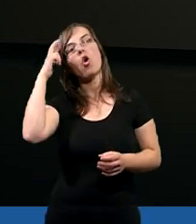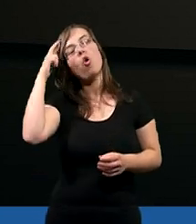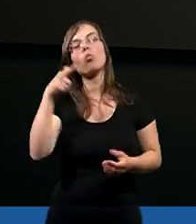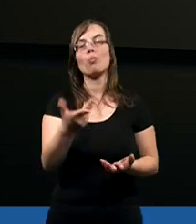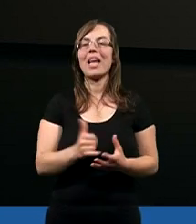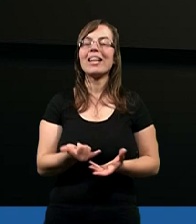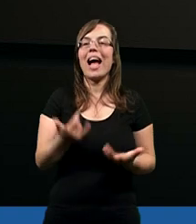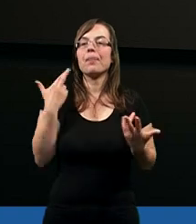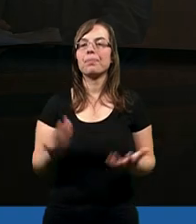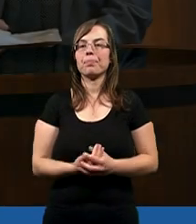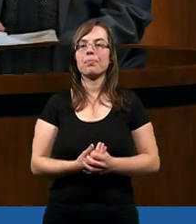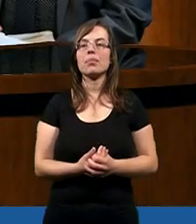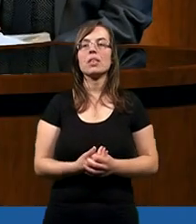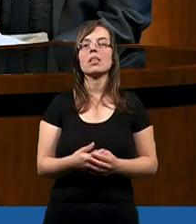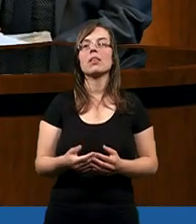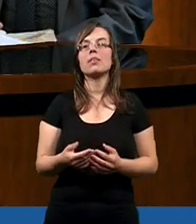rozumiecie?